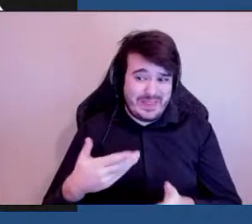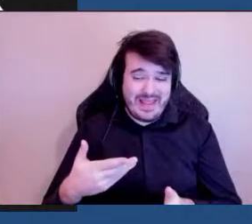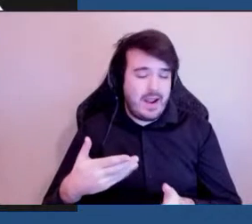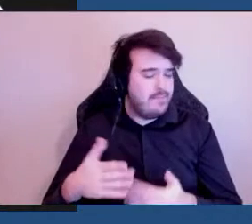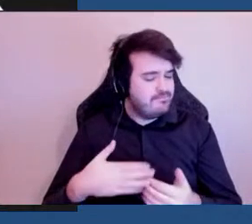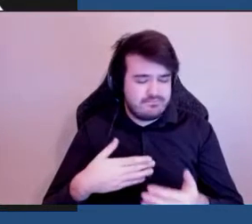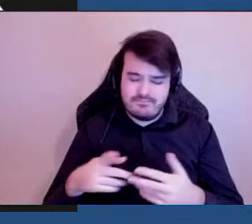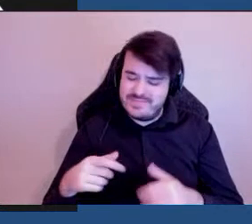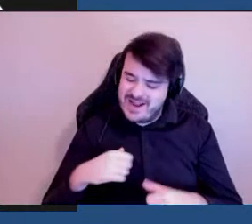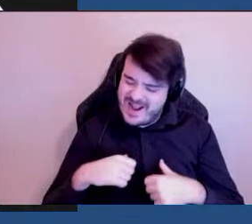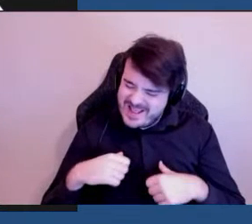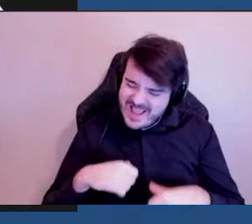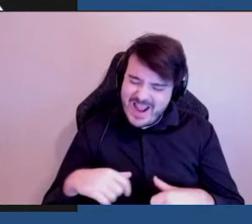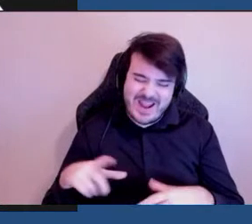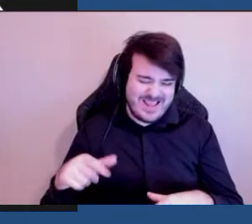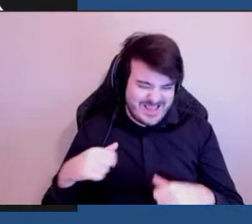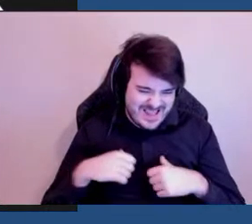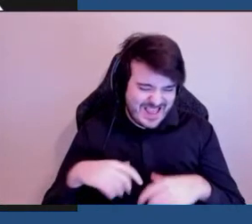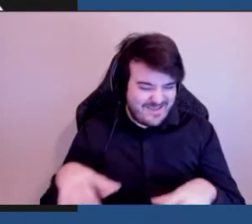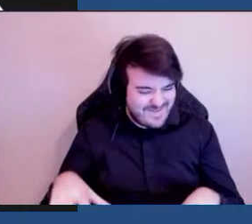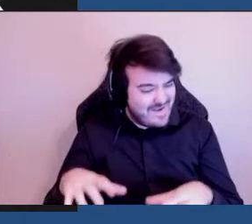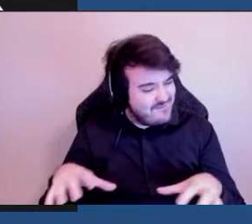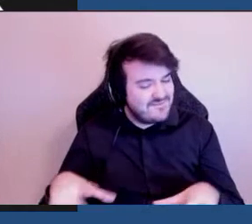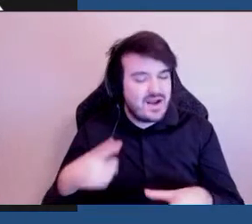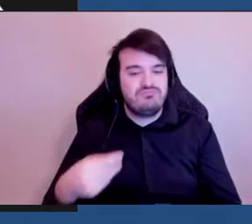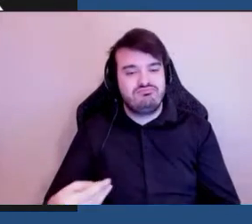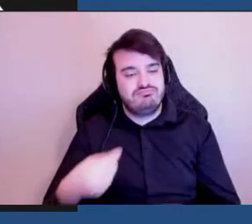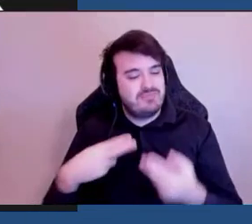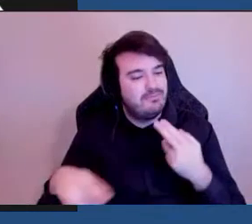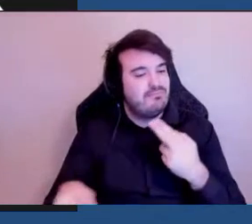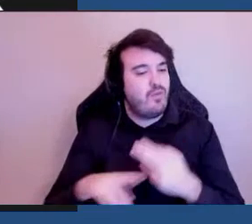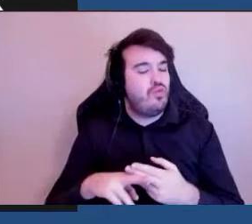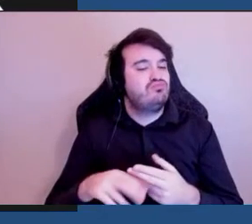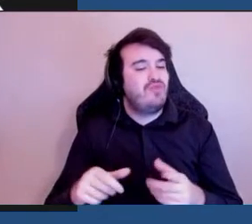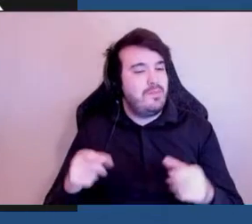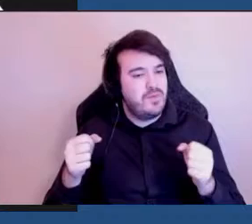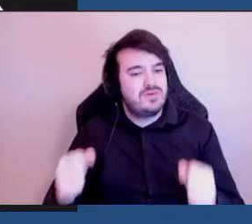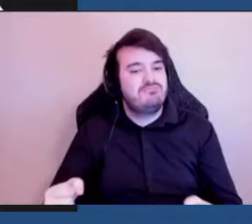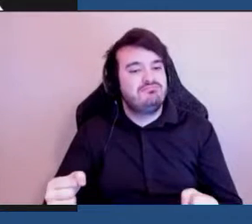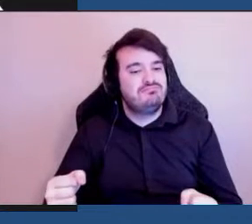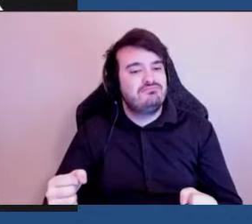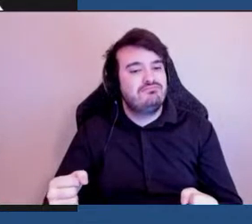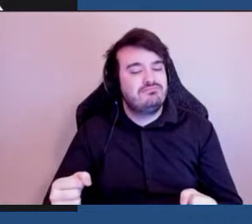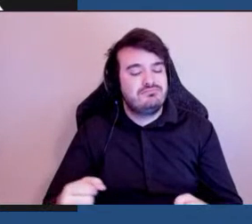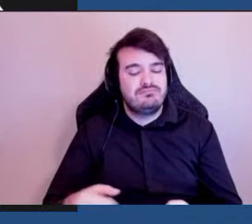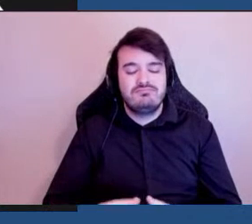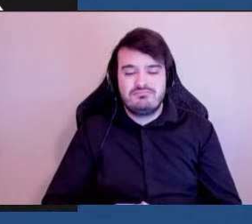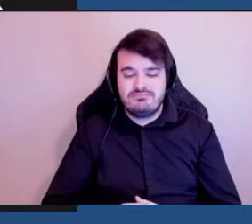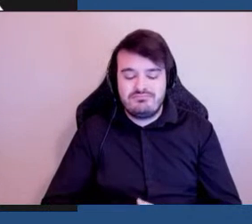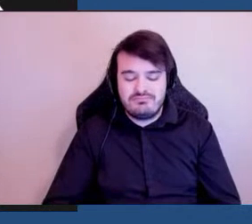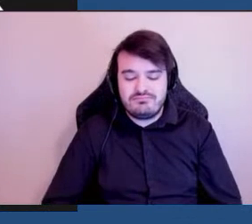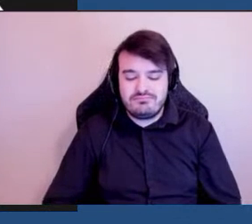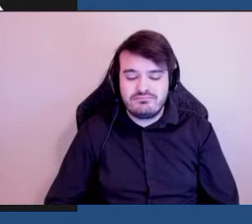essayent ils essayent de nous fournir les réponses de la vie